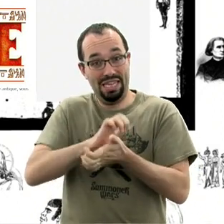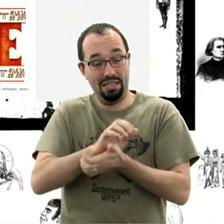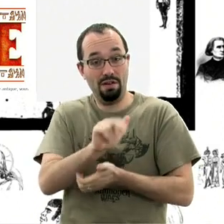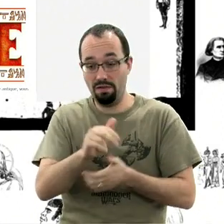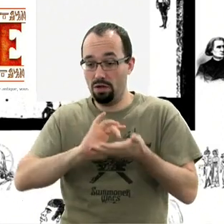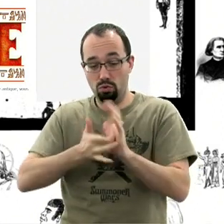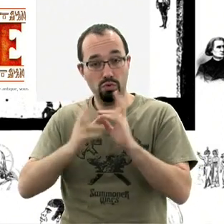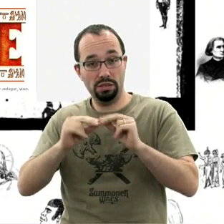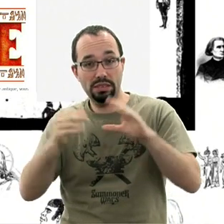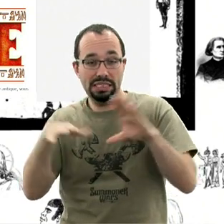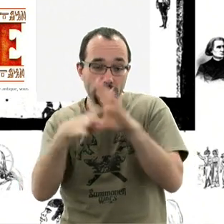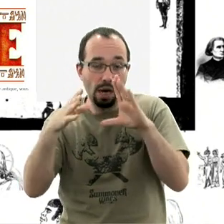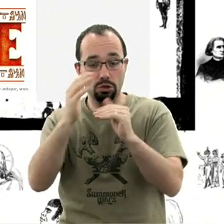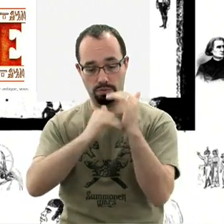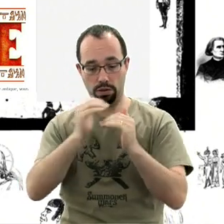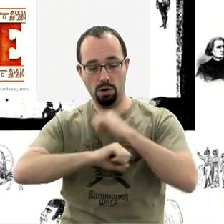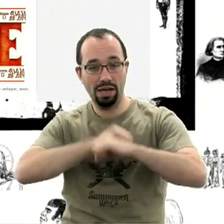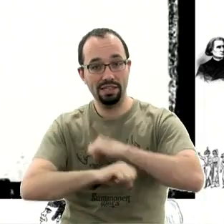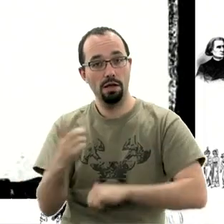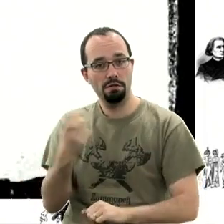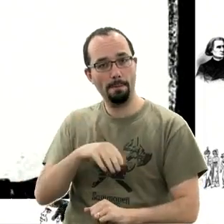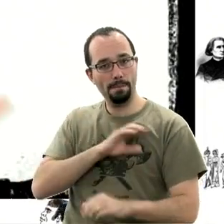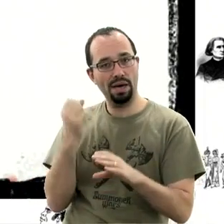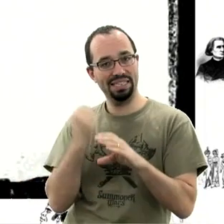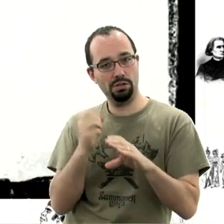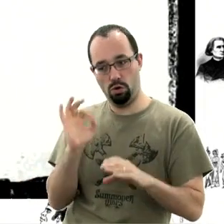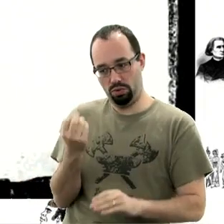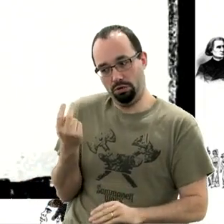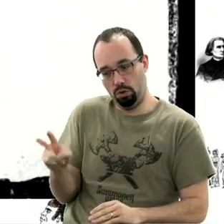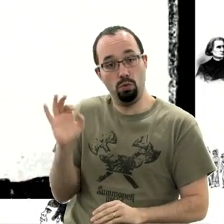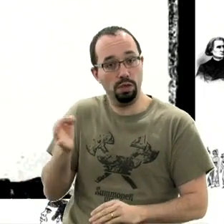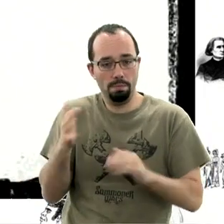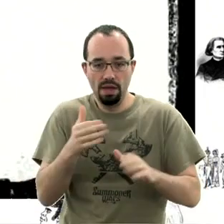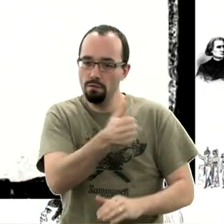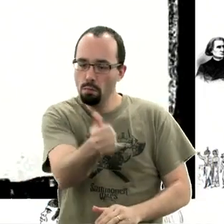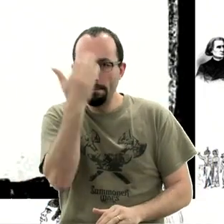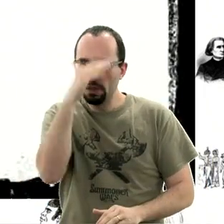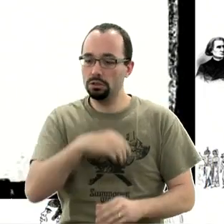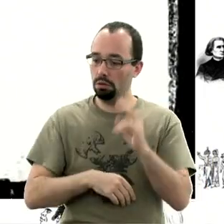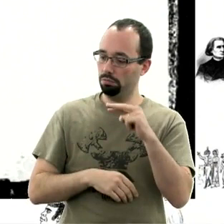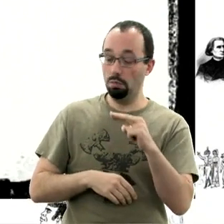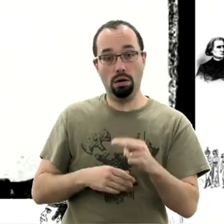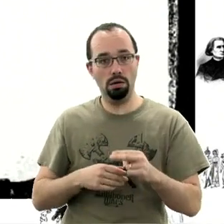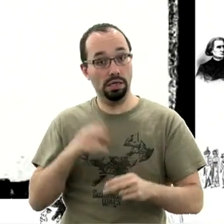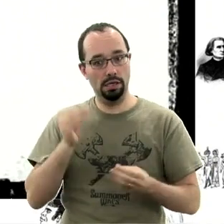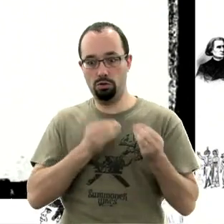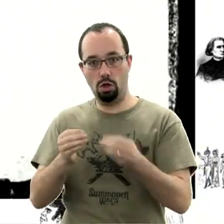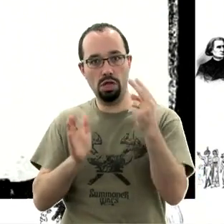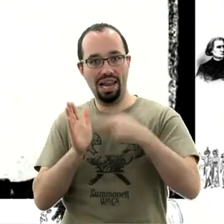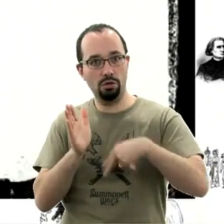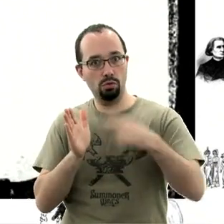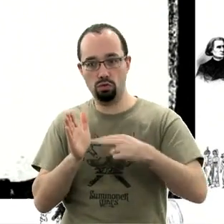Voilà, c'est signé de l'éditeur. Normal, mais vous avez votre libre arbitre. Et là aussi, ça a fait un carton au niveau des lectures.